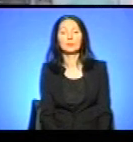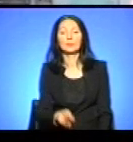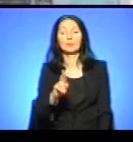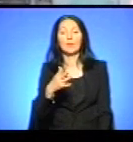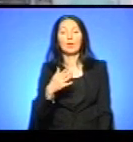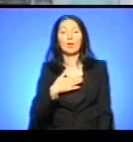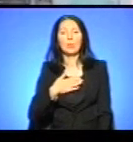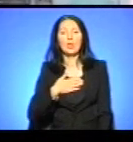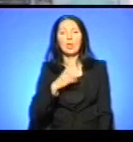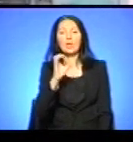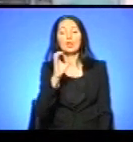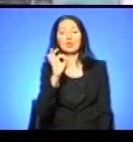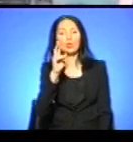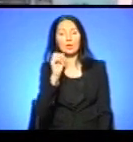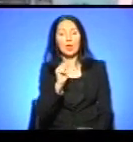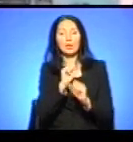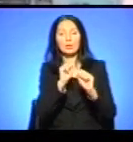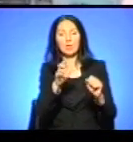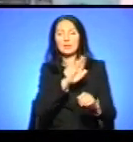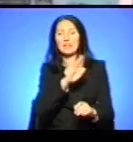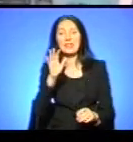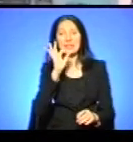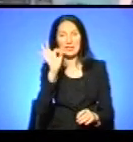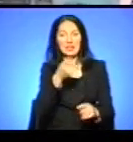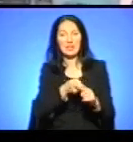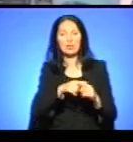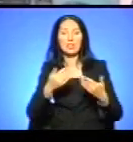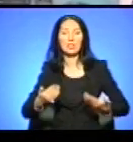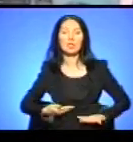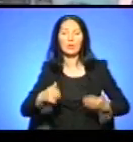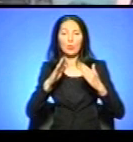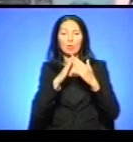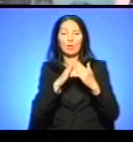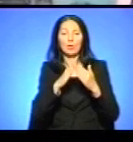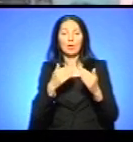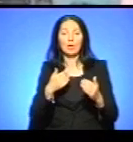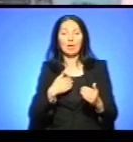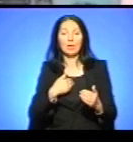Мені соціальний захист не сказав, що це житловий будинок, я б і не знала, що це